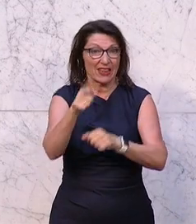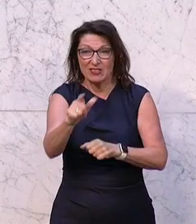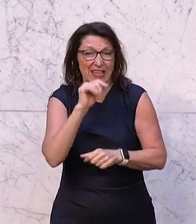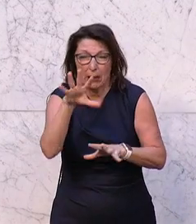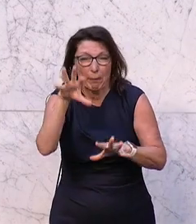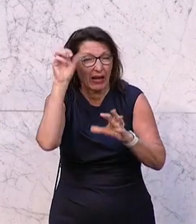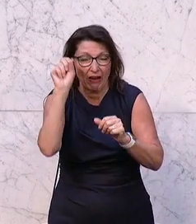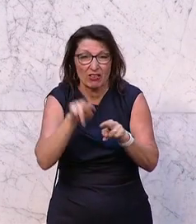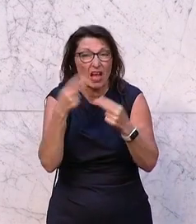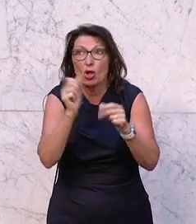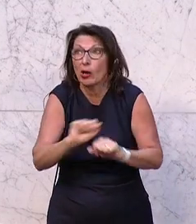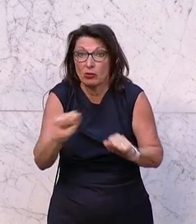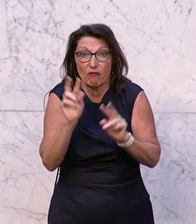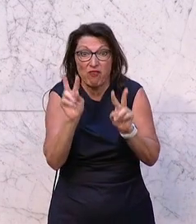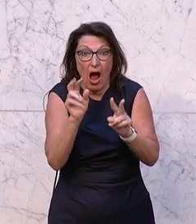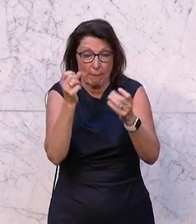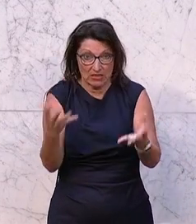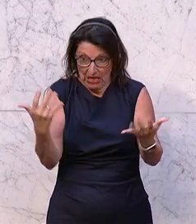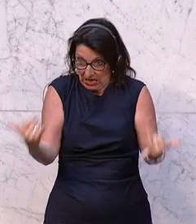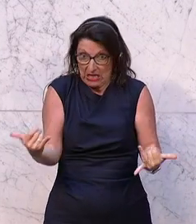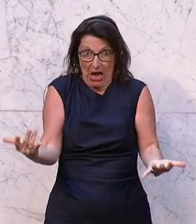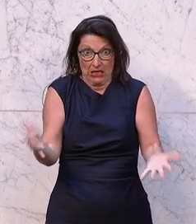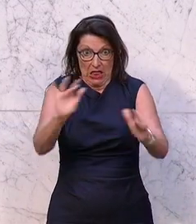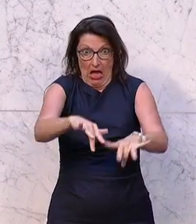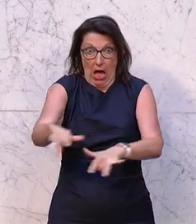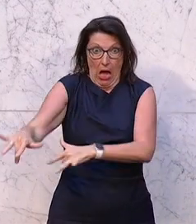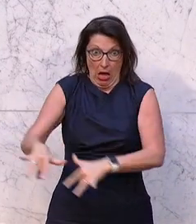bei diesen Naturkatastrophen. Jetzt, wo man aufbaut soll.